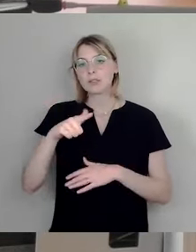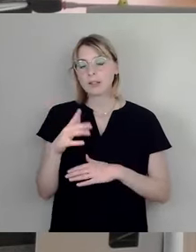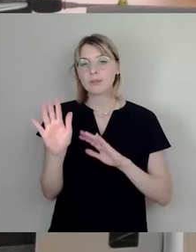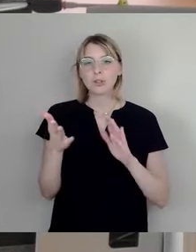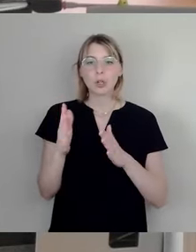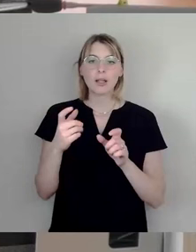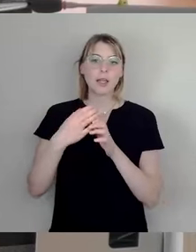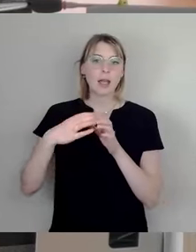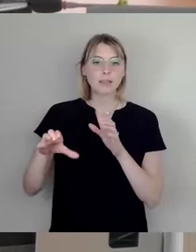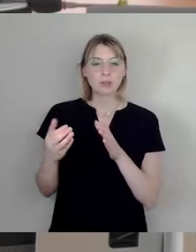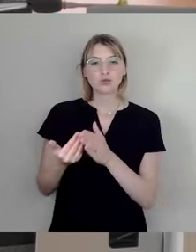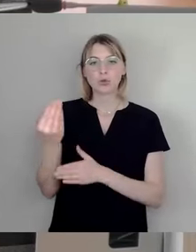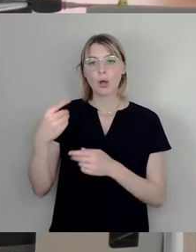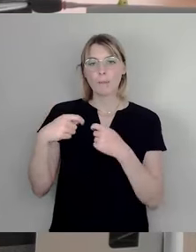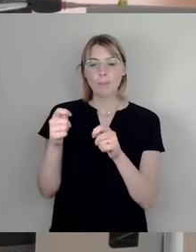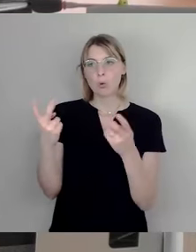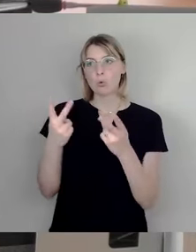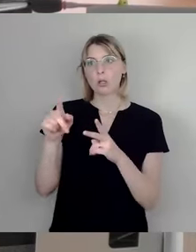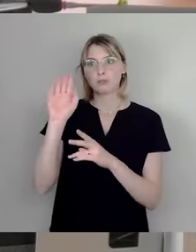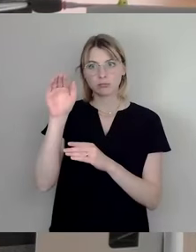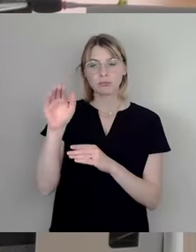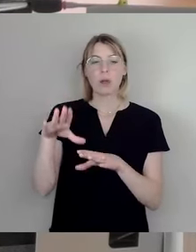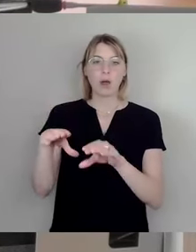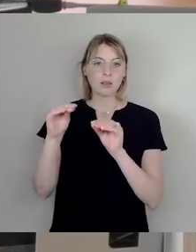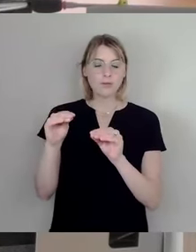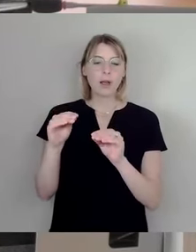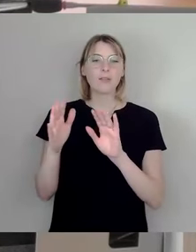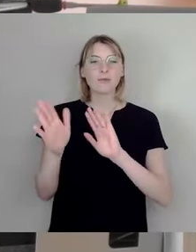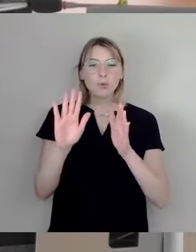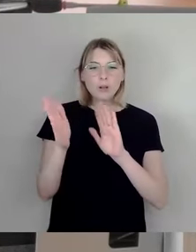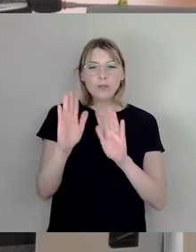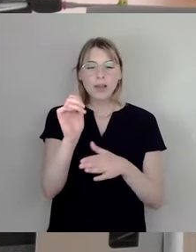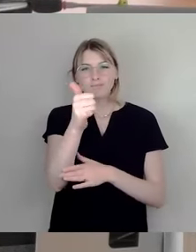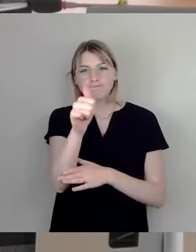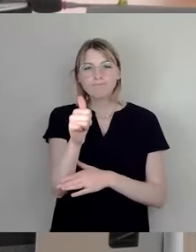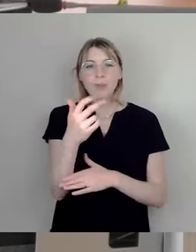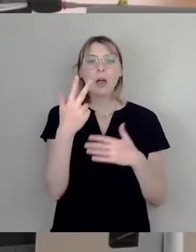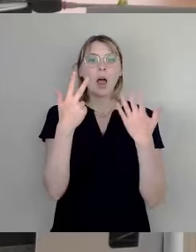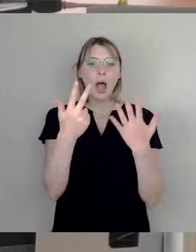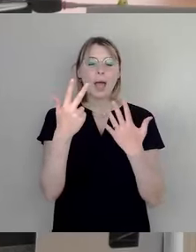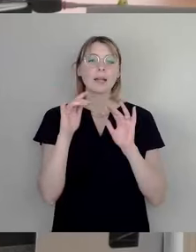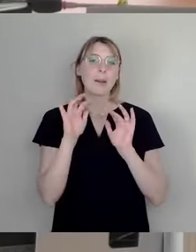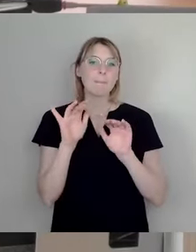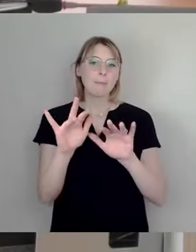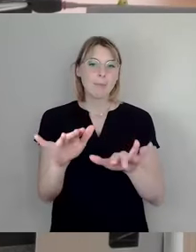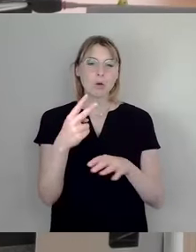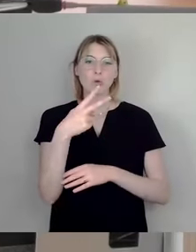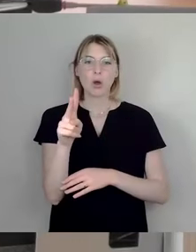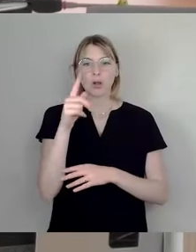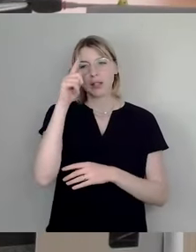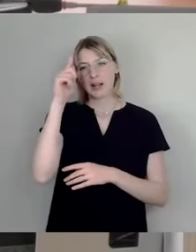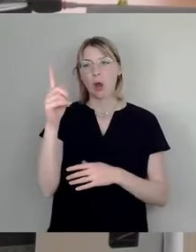im Beginn, der ist jetzt vorsichtig kalkuliert mit 8 Millionen Euro. Das scheint mir äußerst vorsichtig